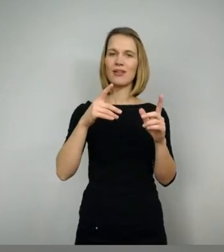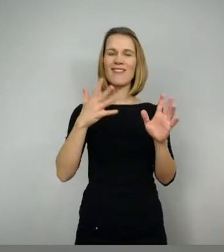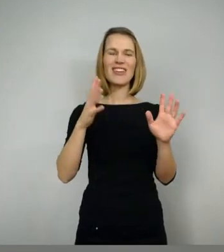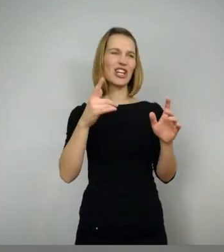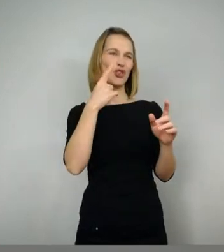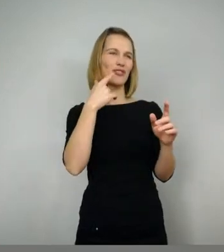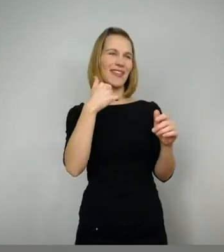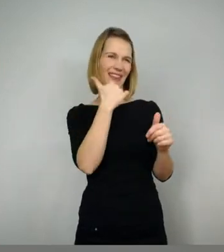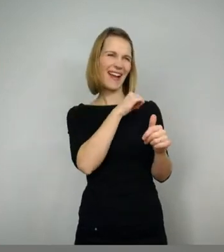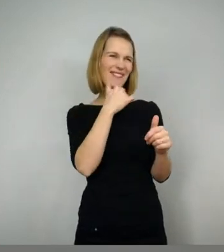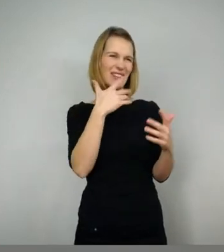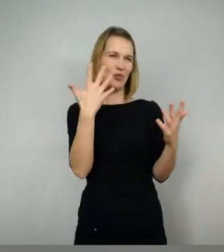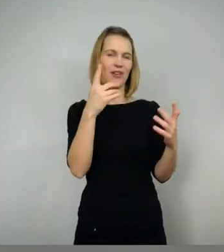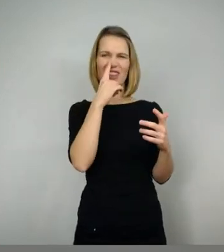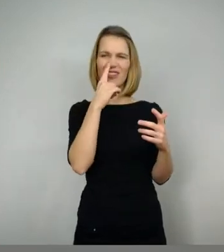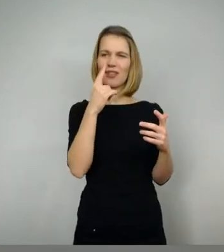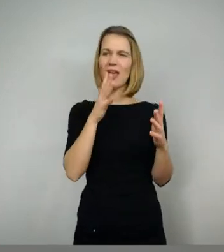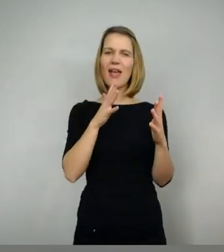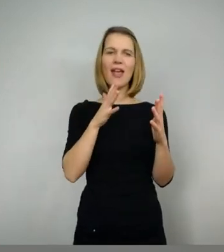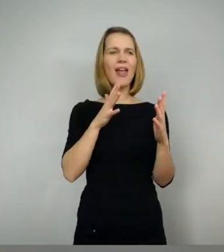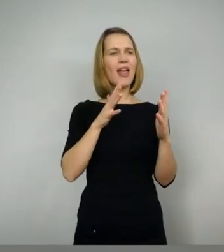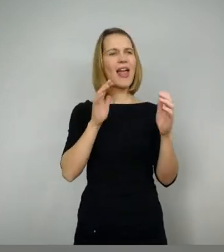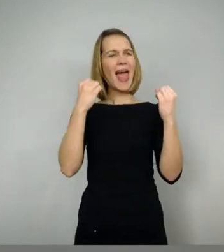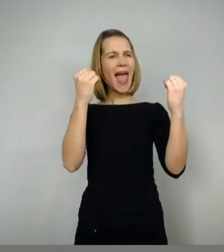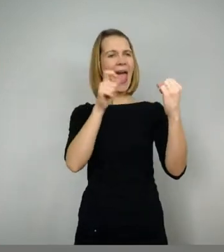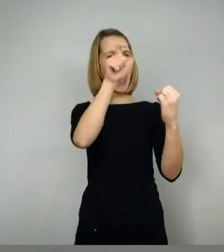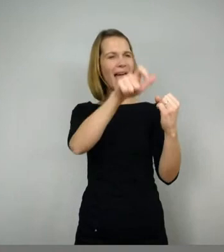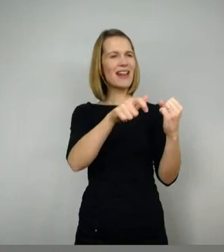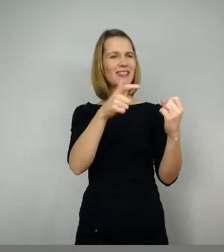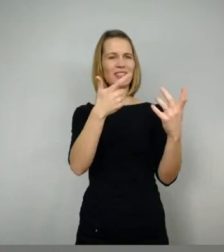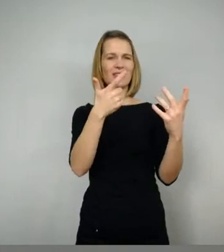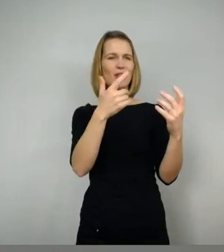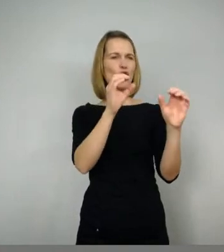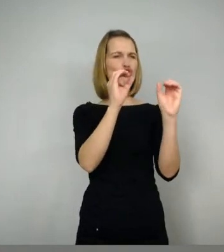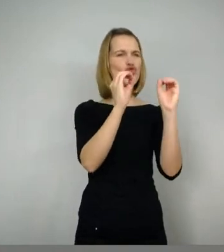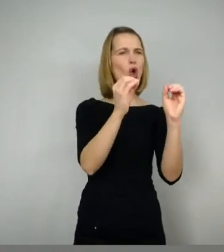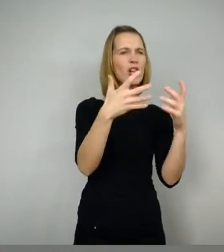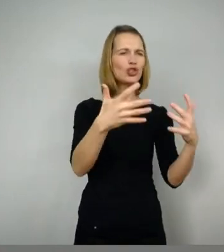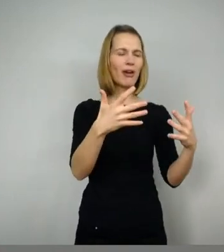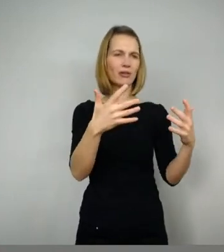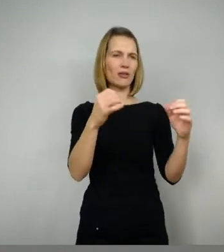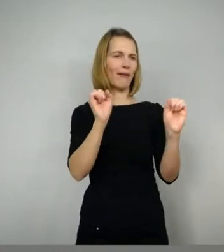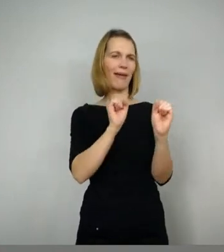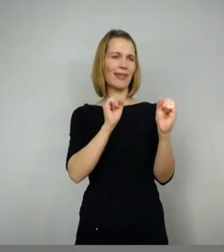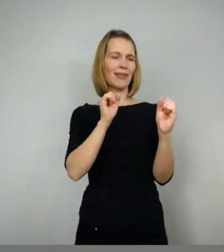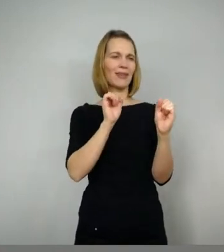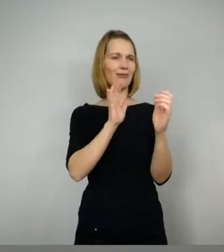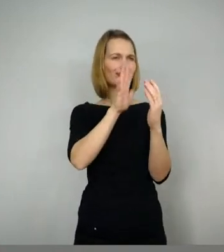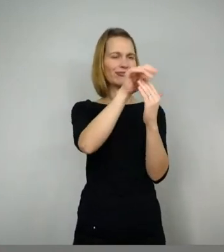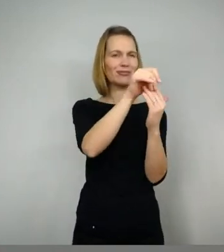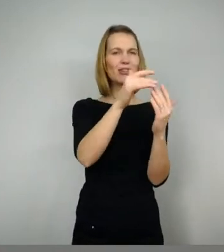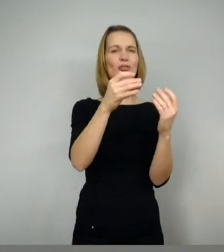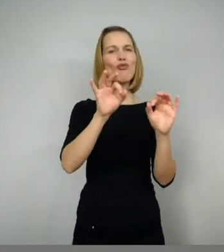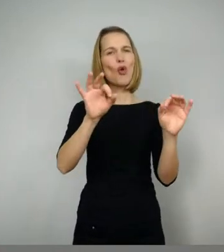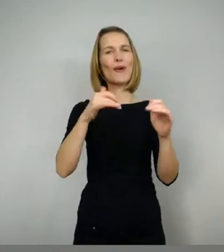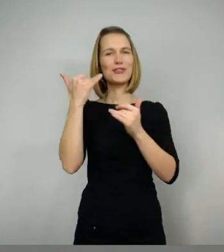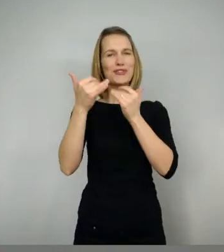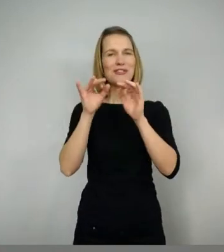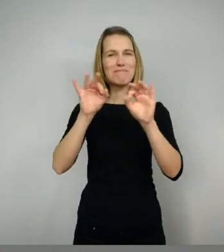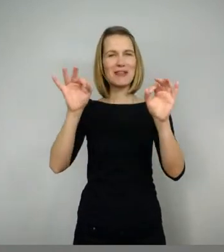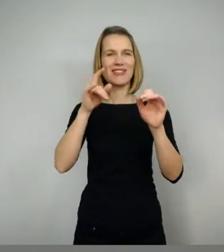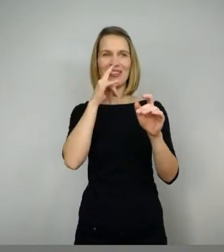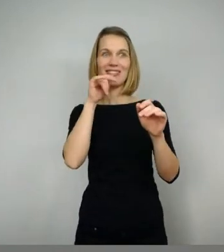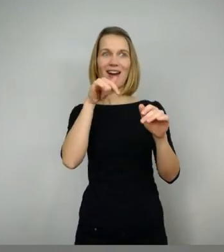unverwundbar wäre, dann könnte man ihn ja auch nicht besiegen. Und so ist das, glaube ich, auch besser für die Geschichte, ne? Genau, genau. Also sonst gäbe es ja